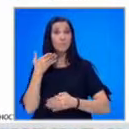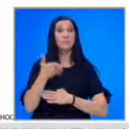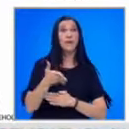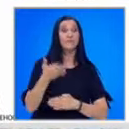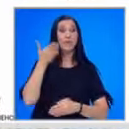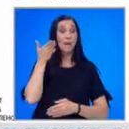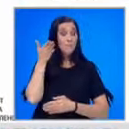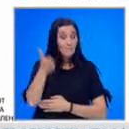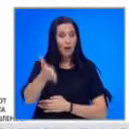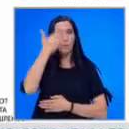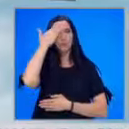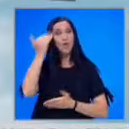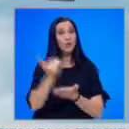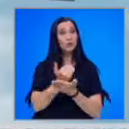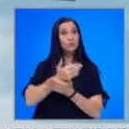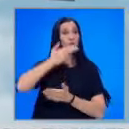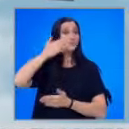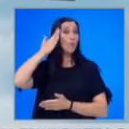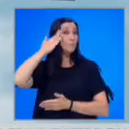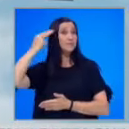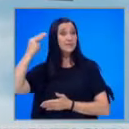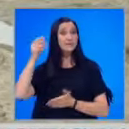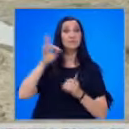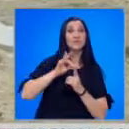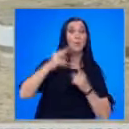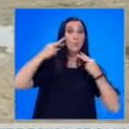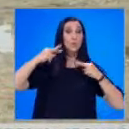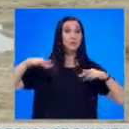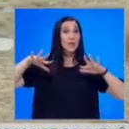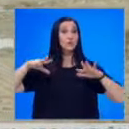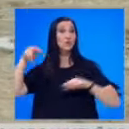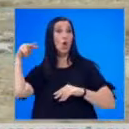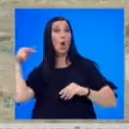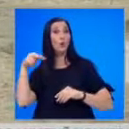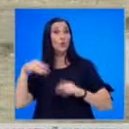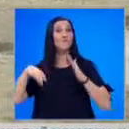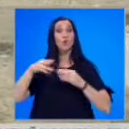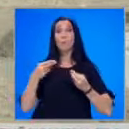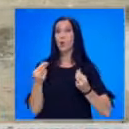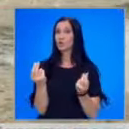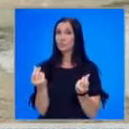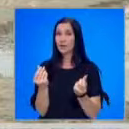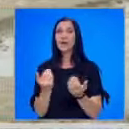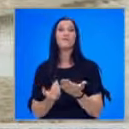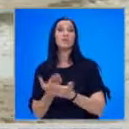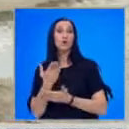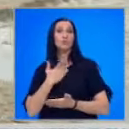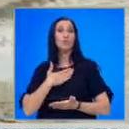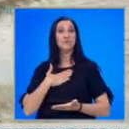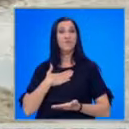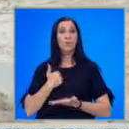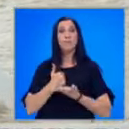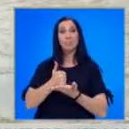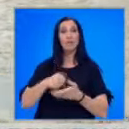към Економическото министерство с цял повече прозрачност и контрол върху изразходваните средства. Още в началото на своя мандат като